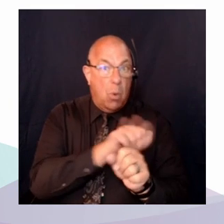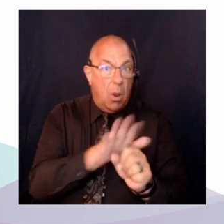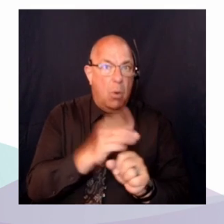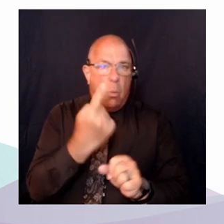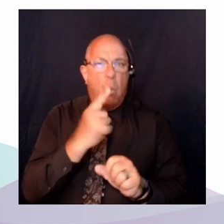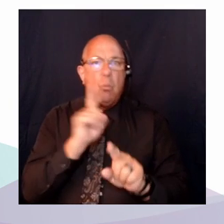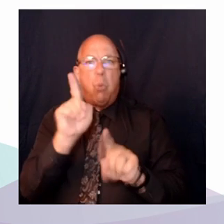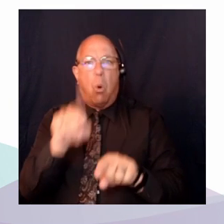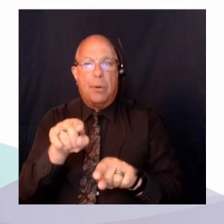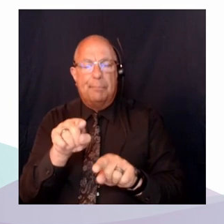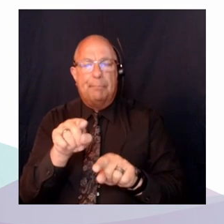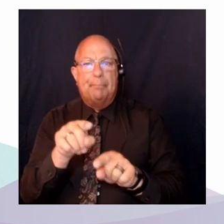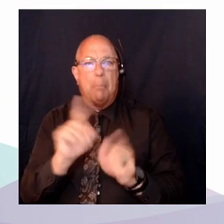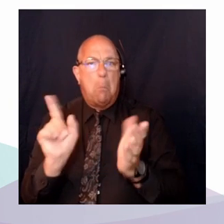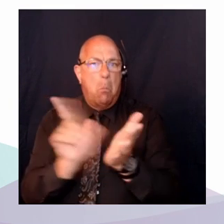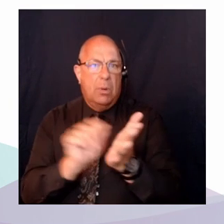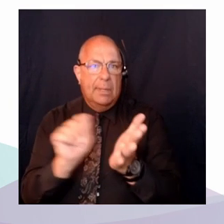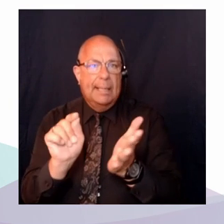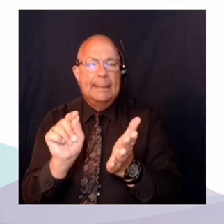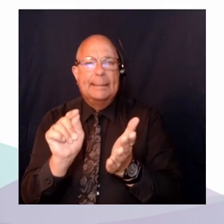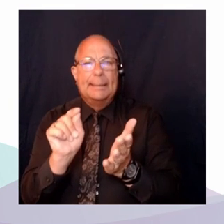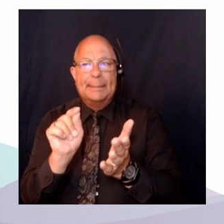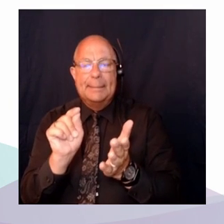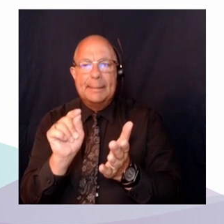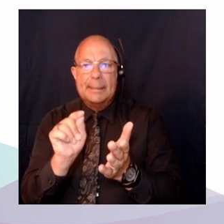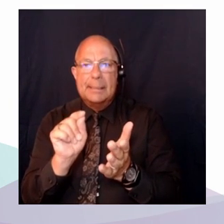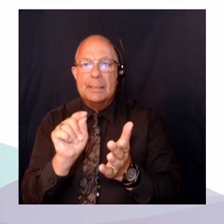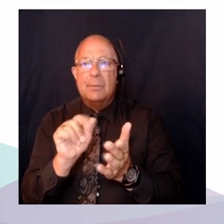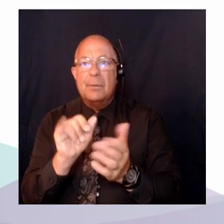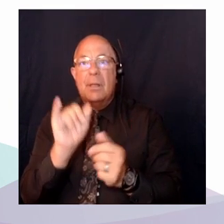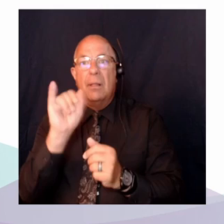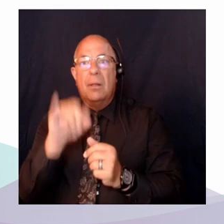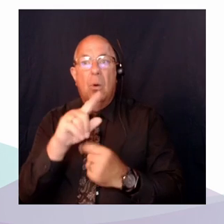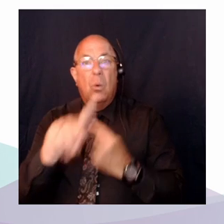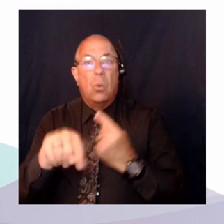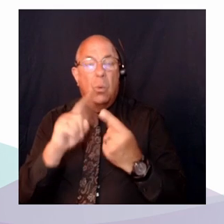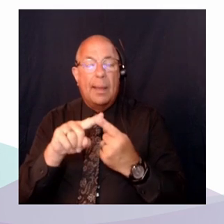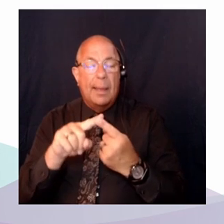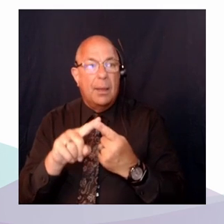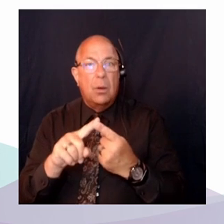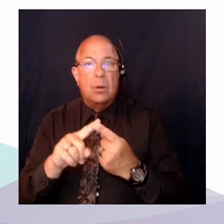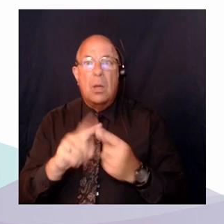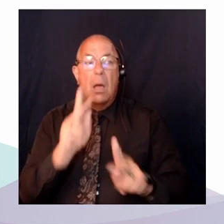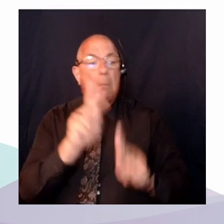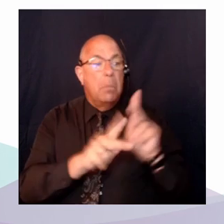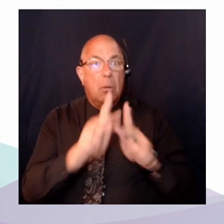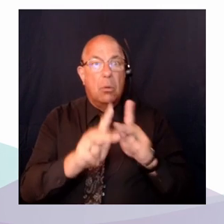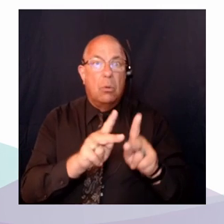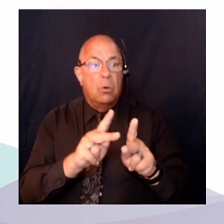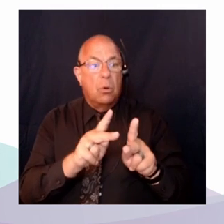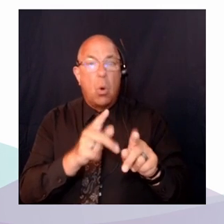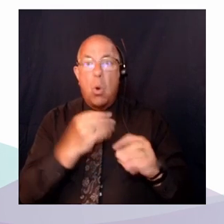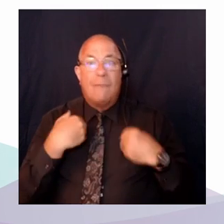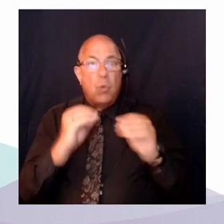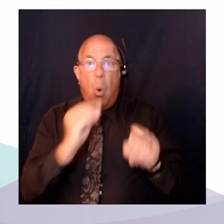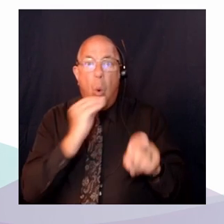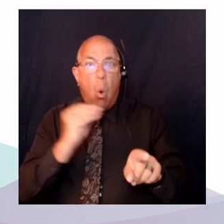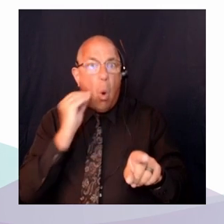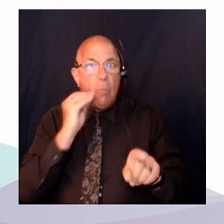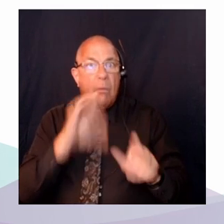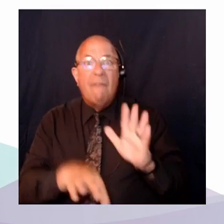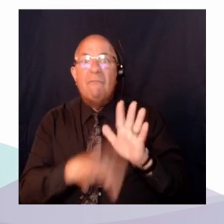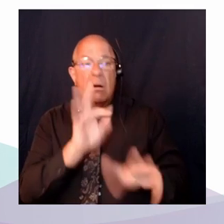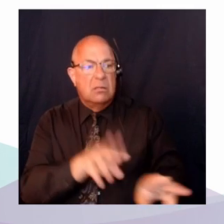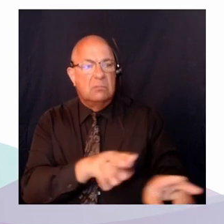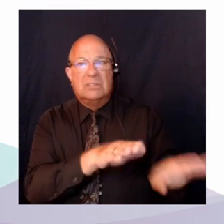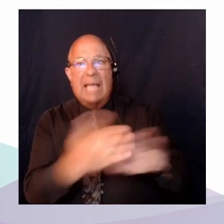itinérante a été trouvée décédée dans une toilette publique. Vous avez peut-être entendu parler de cet événement.